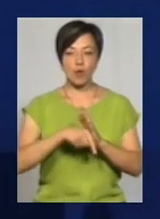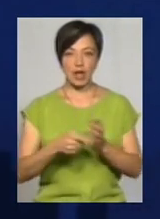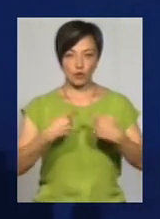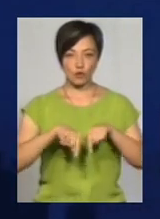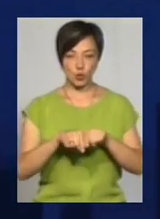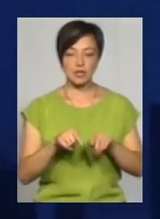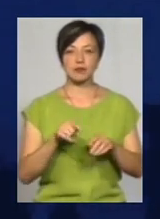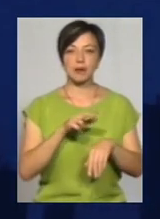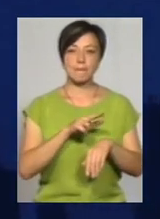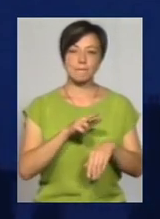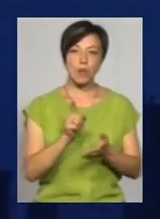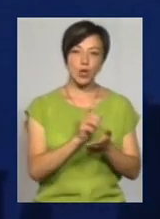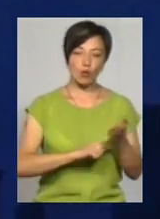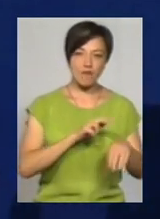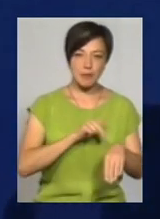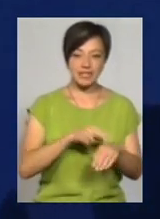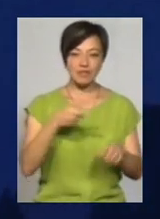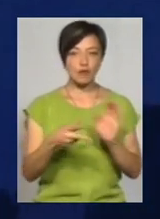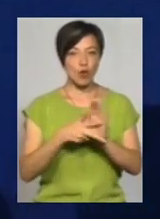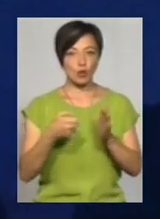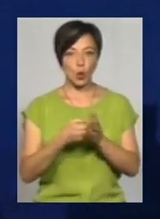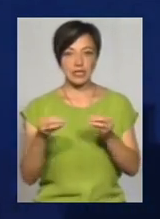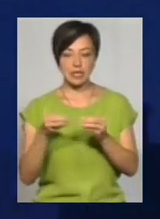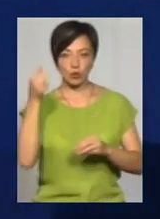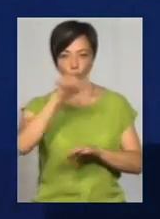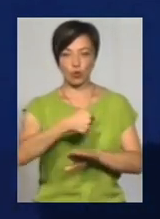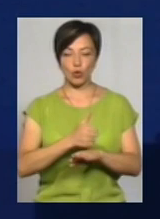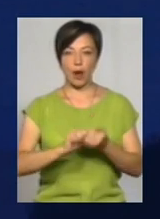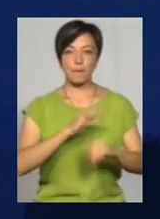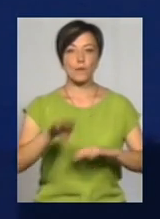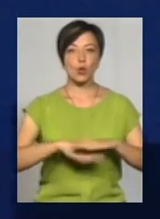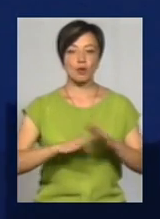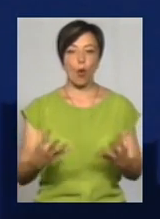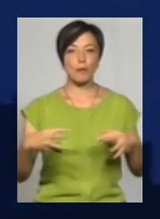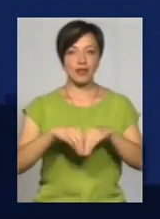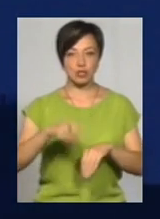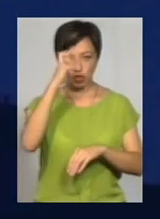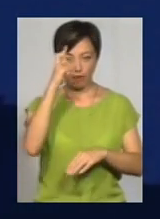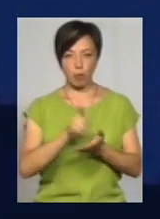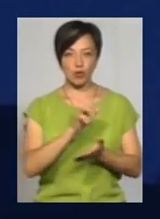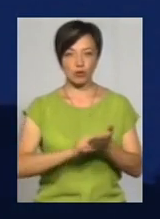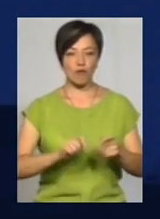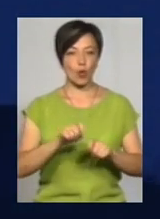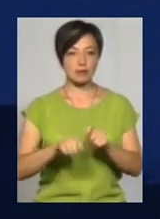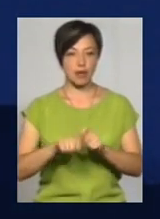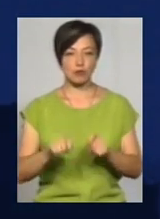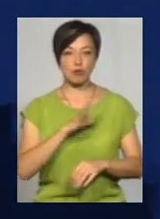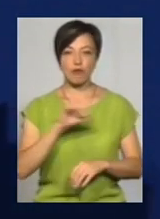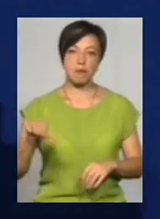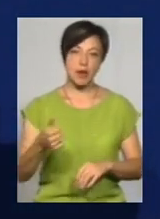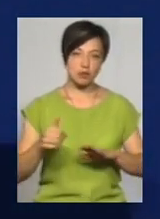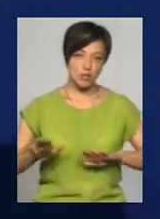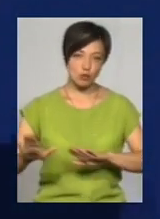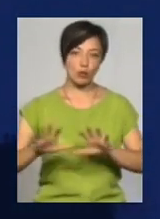в податковій міліції. З 2008 по 2010 очолював Кам'янець-Подільську об'єднану Державну податкову інспекцію. Був першим